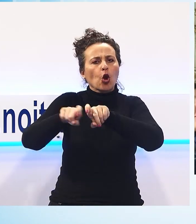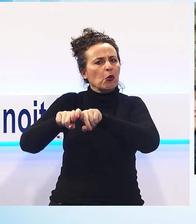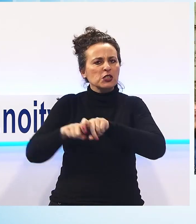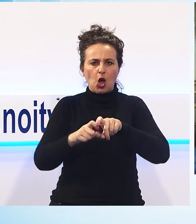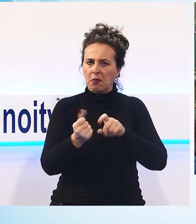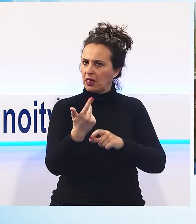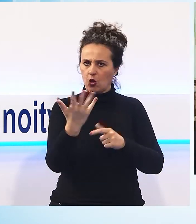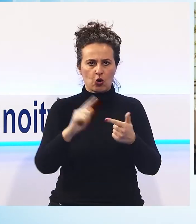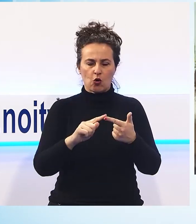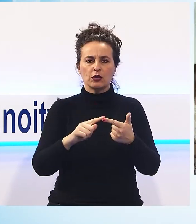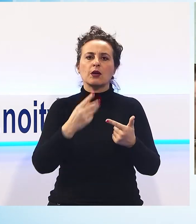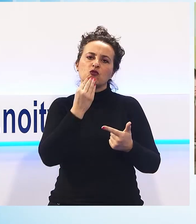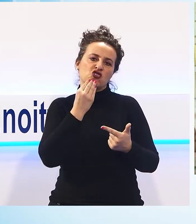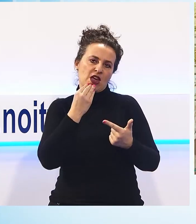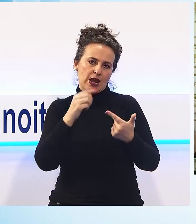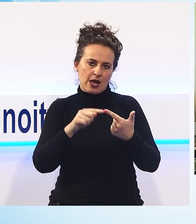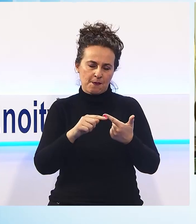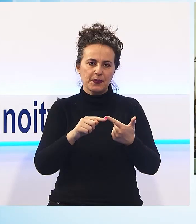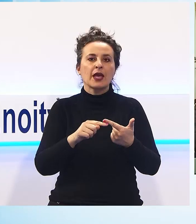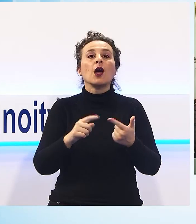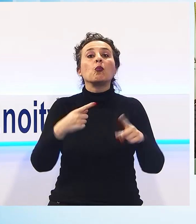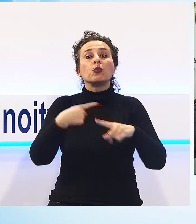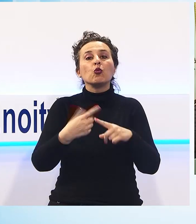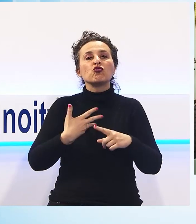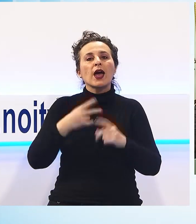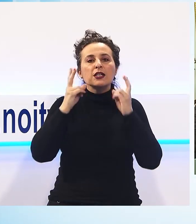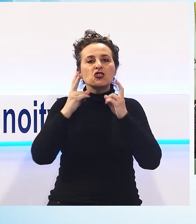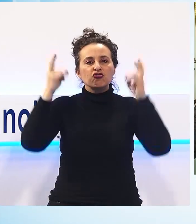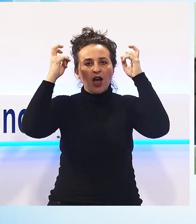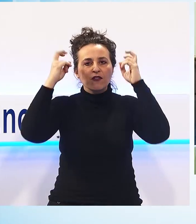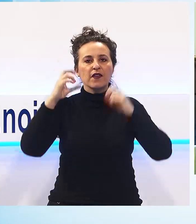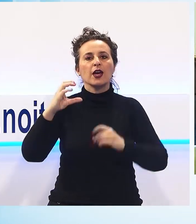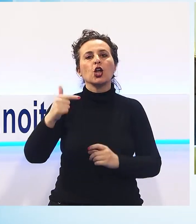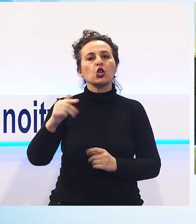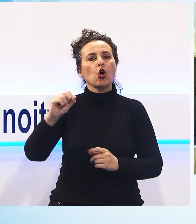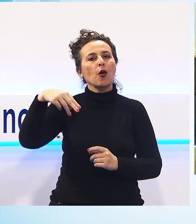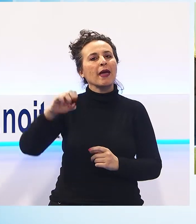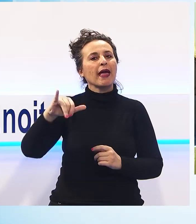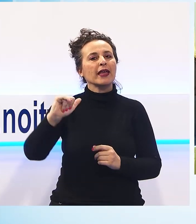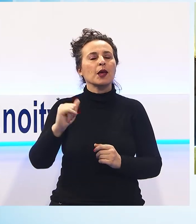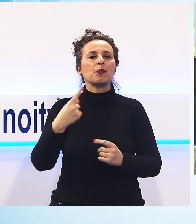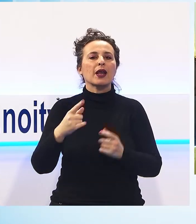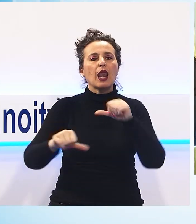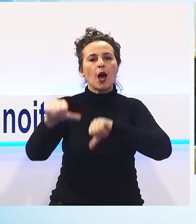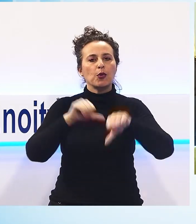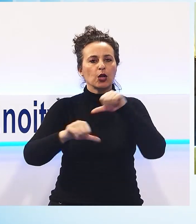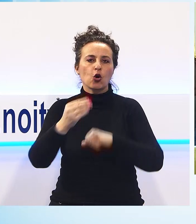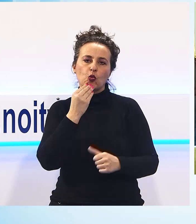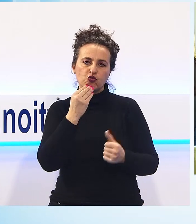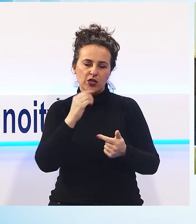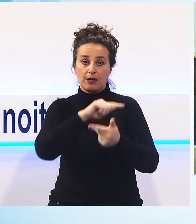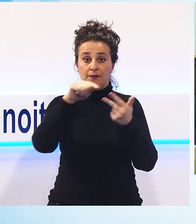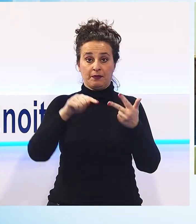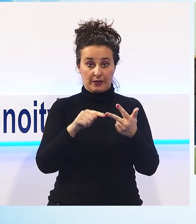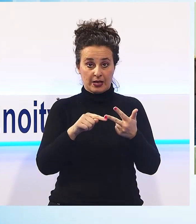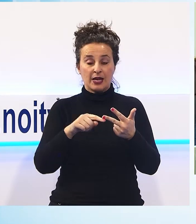21 al ristorante Satura lo chef Cristiano Tomei proporrà un laboratorio di cucina, mentre domenica pomeriggio al centro il girasole di Santa Maria